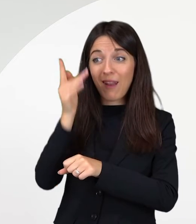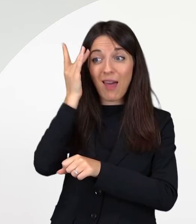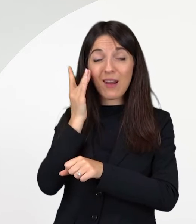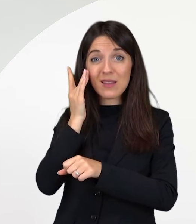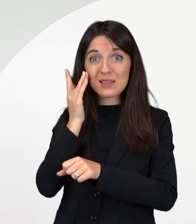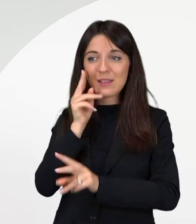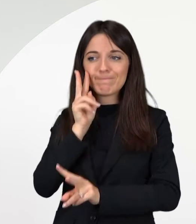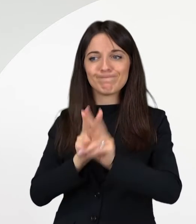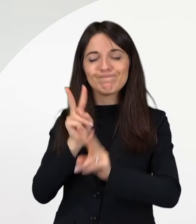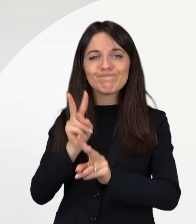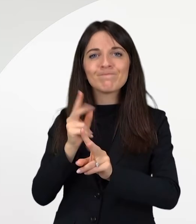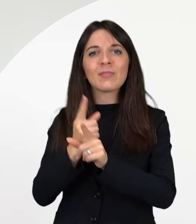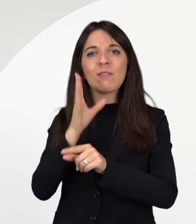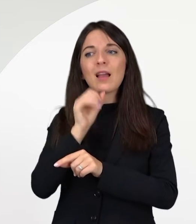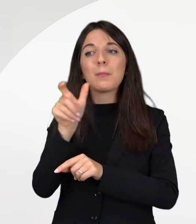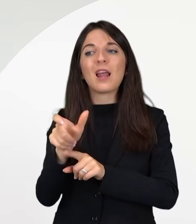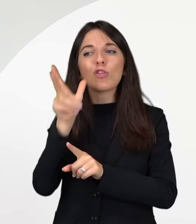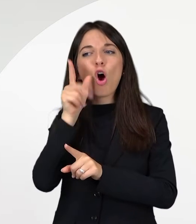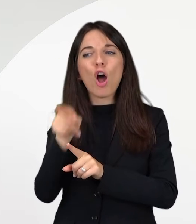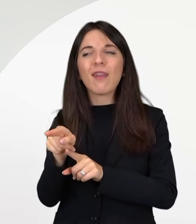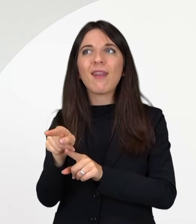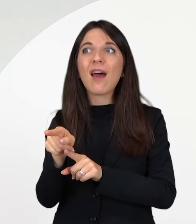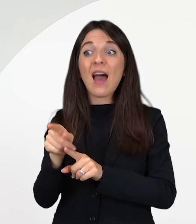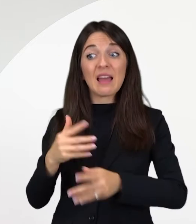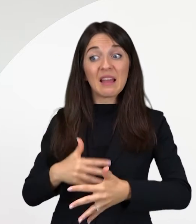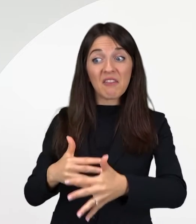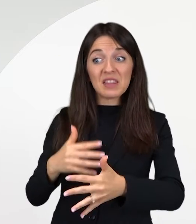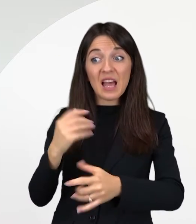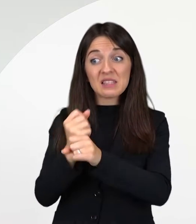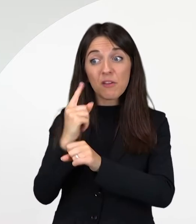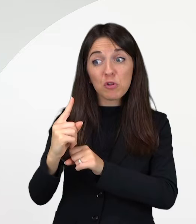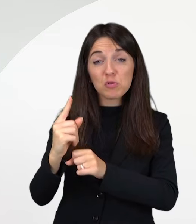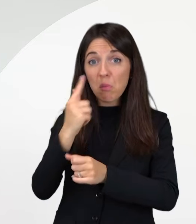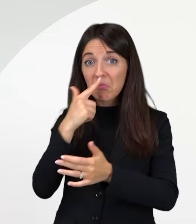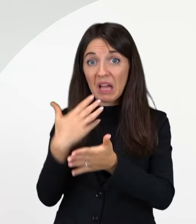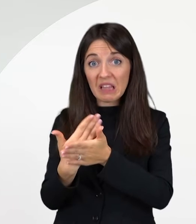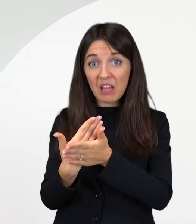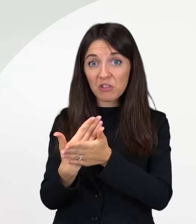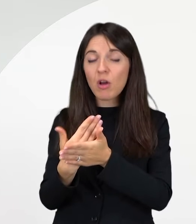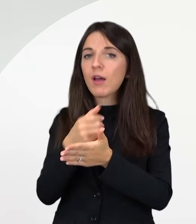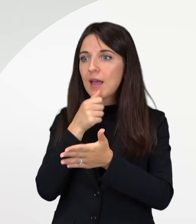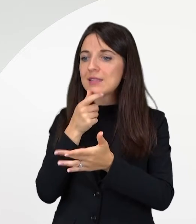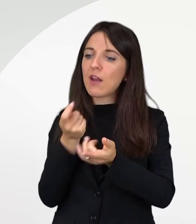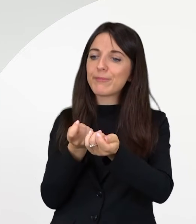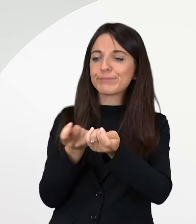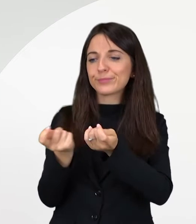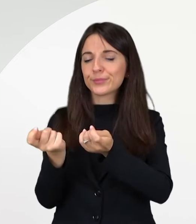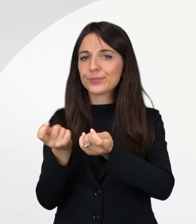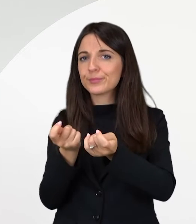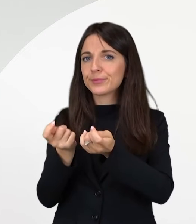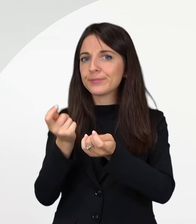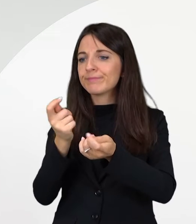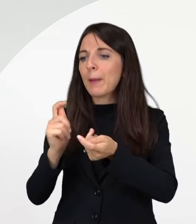rischi, valutare la compatibilità tra la mansione svolta dalla donna e il stato di gravidanza e mettere in atto tutte quelle misure